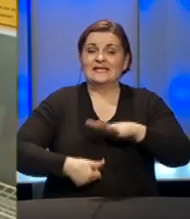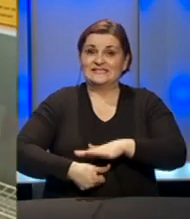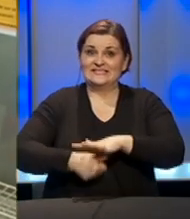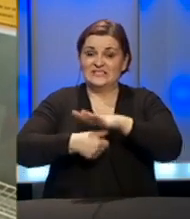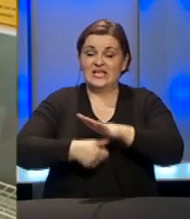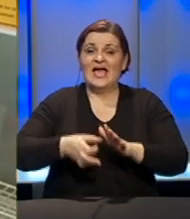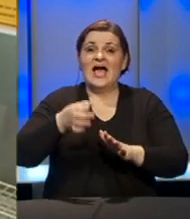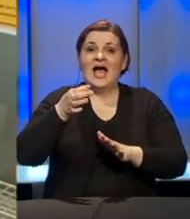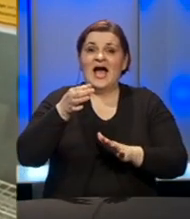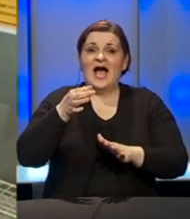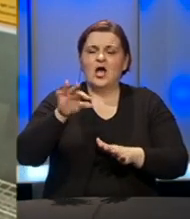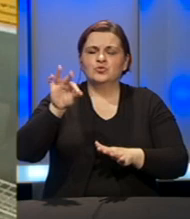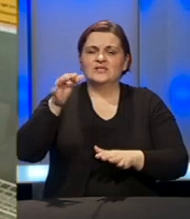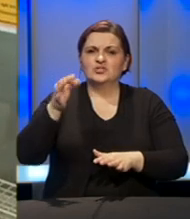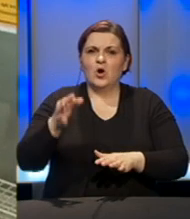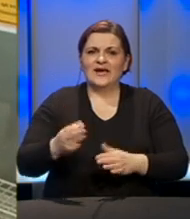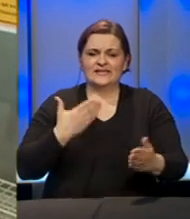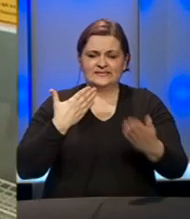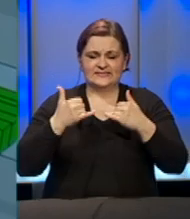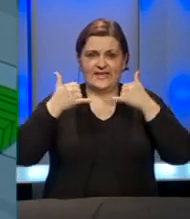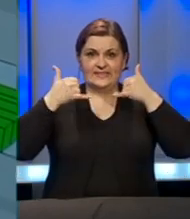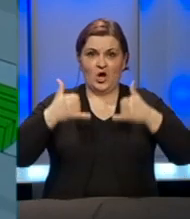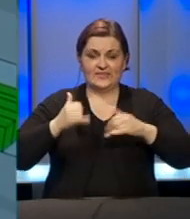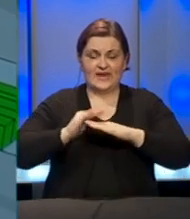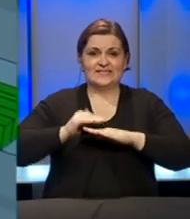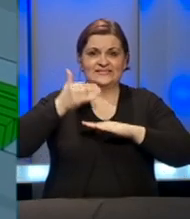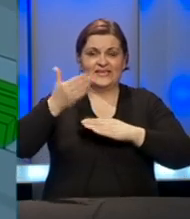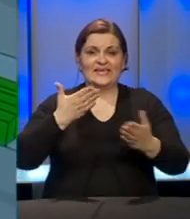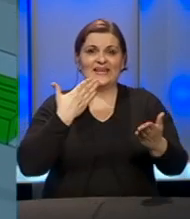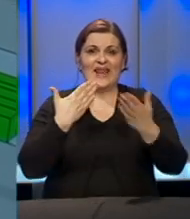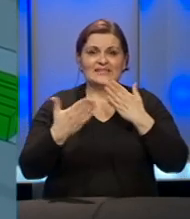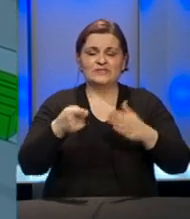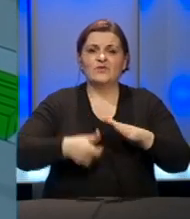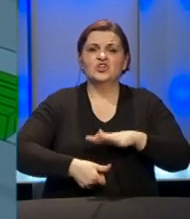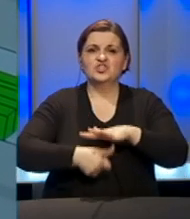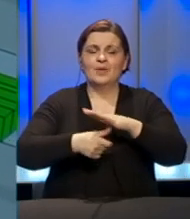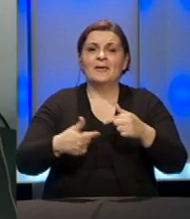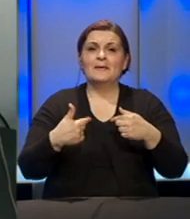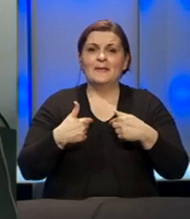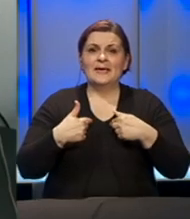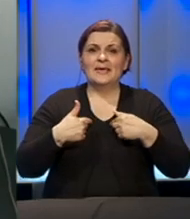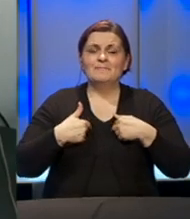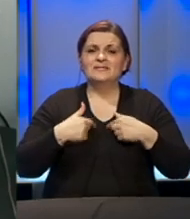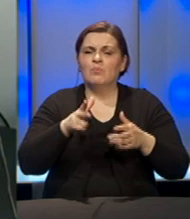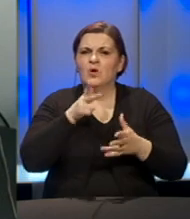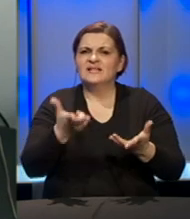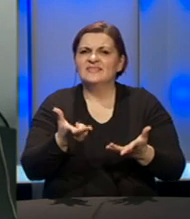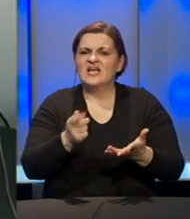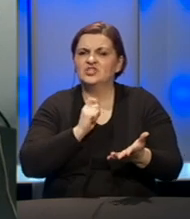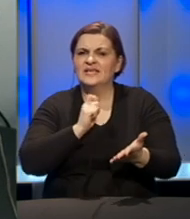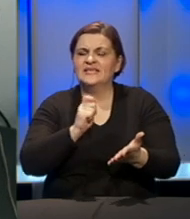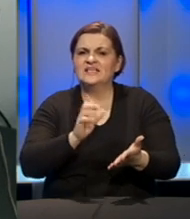Tuzlanskog kantona zasjedeo je danas i nakon sjednica ovog štaba, mi smo zatražili izjave